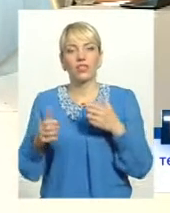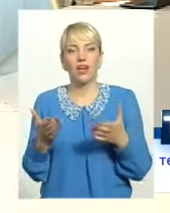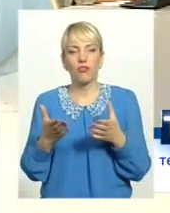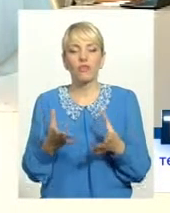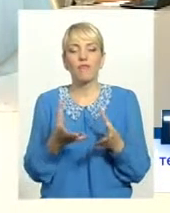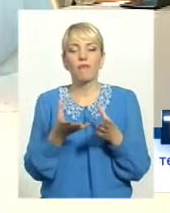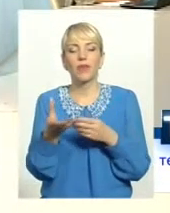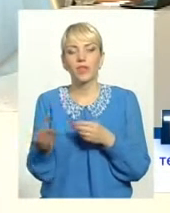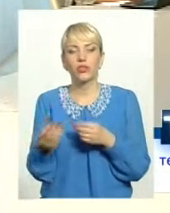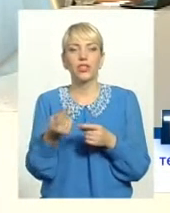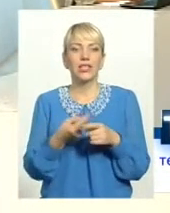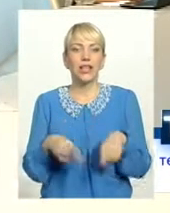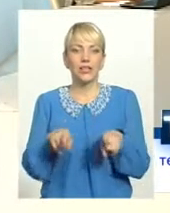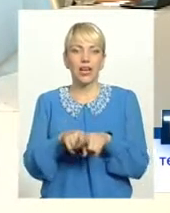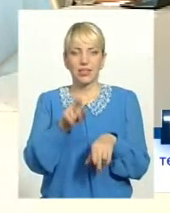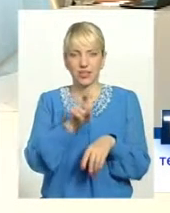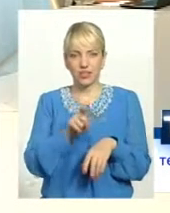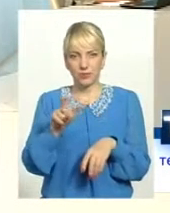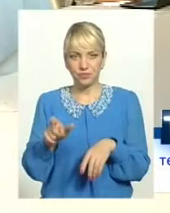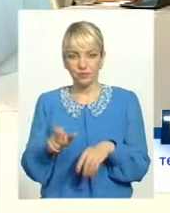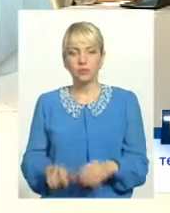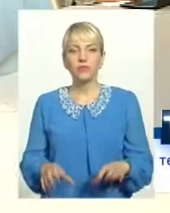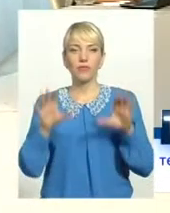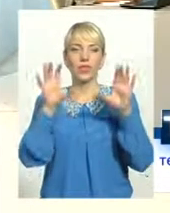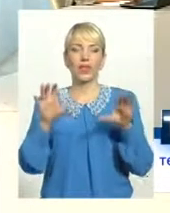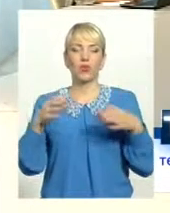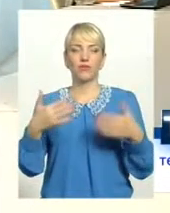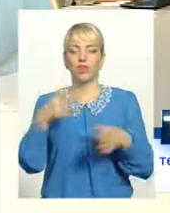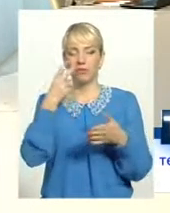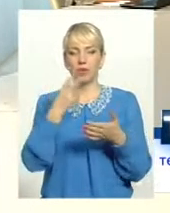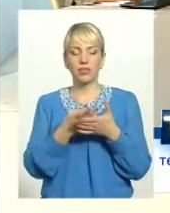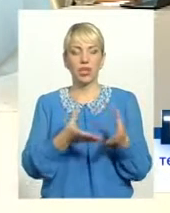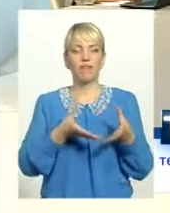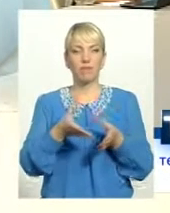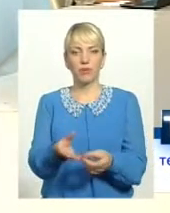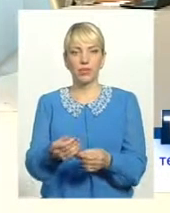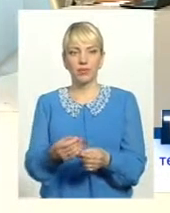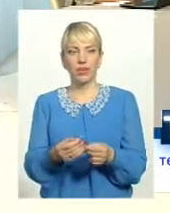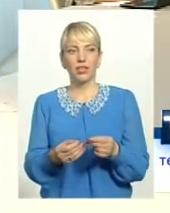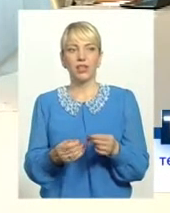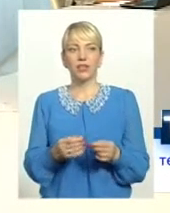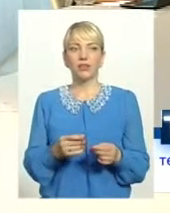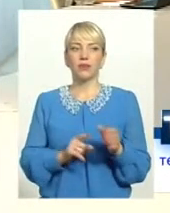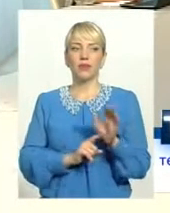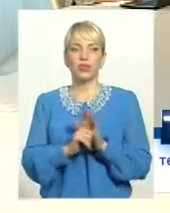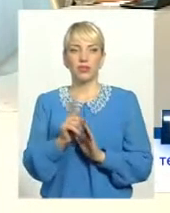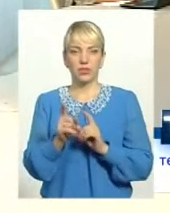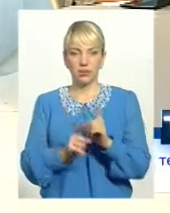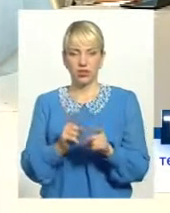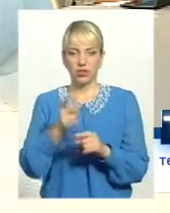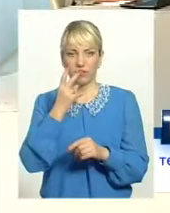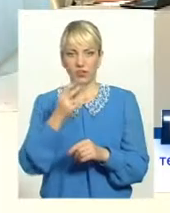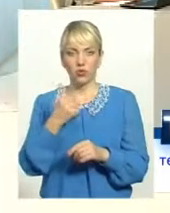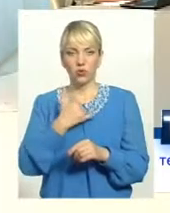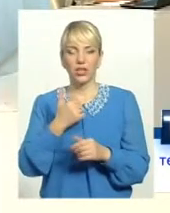вплинути на таких? Закон вже передбачає вплив у почали, як то кажуть, з мінімума. Дивіться, в